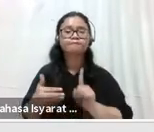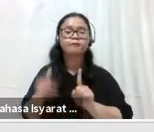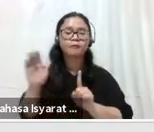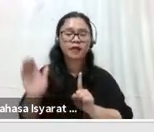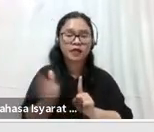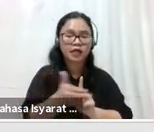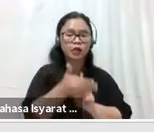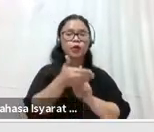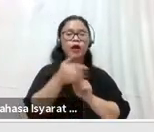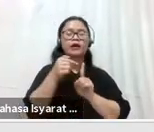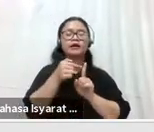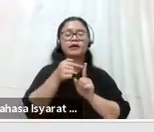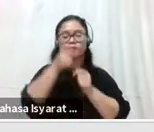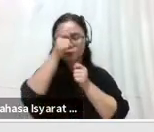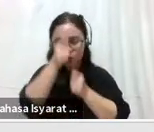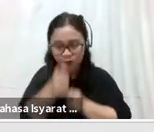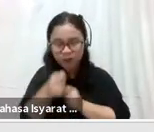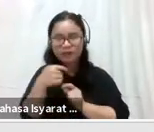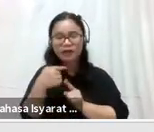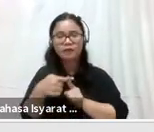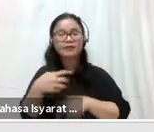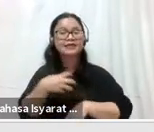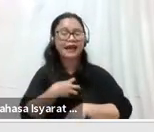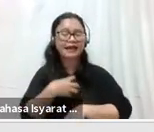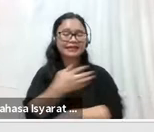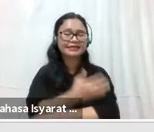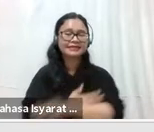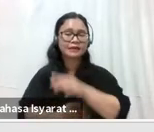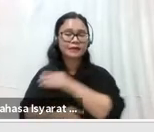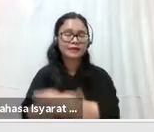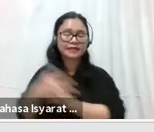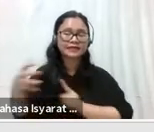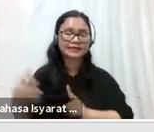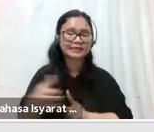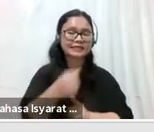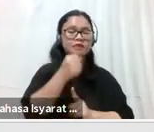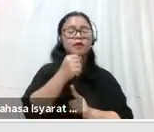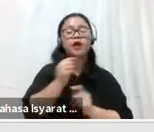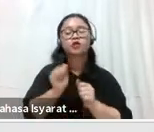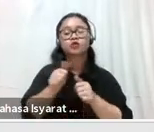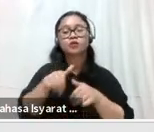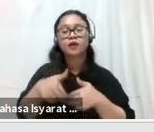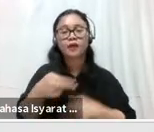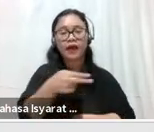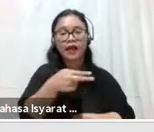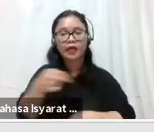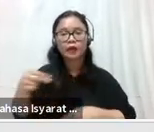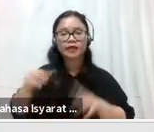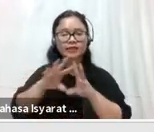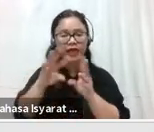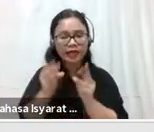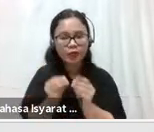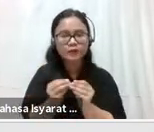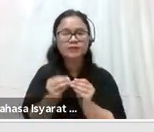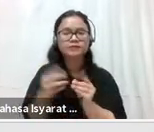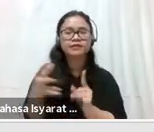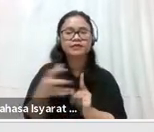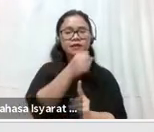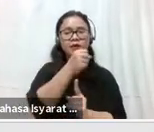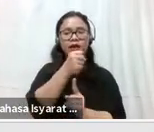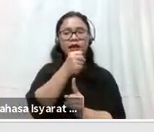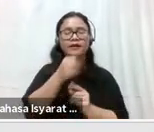serta pemenuhan hak-hak penyandang disabilitas guna mewujudkan Indonesia inklusi